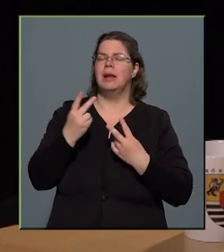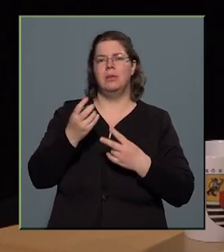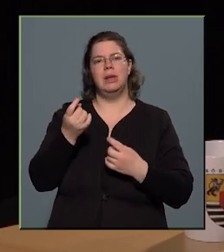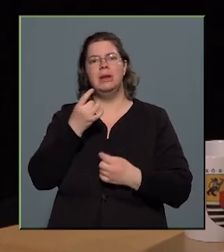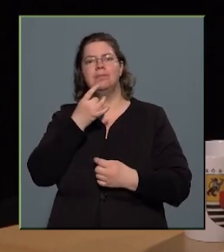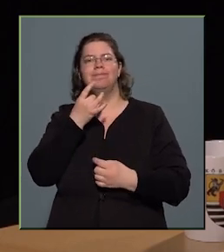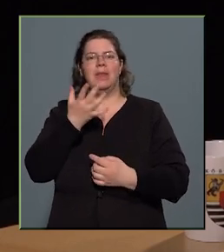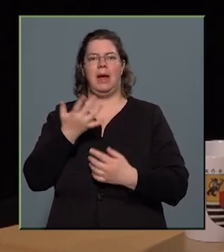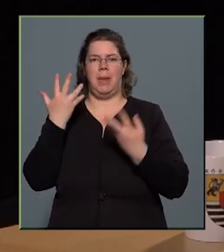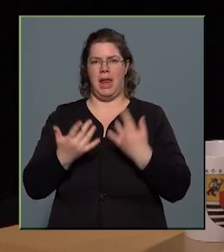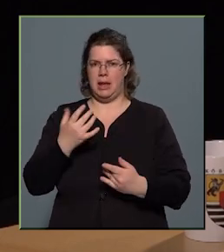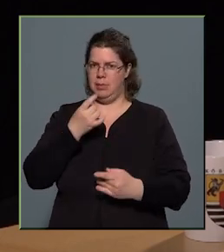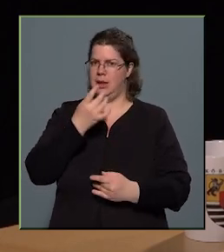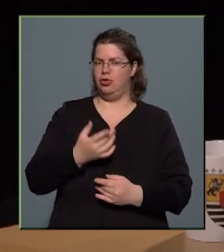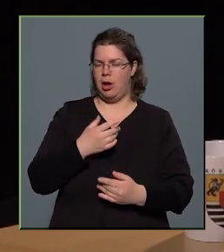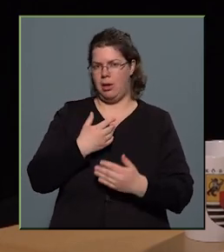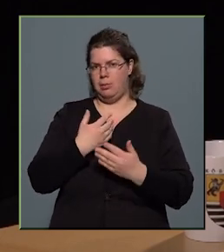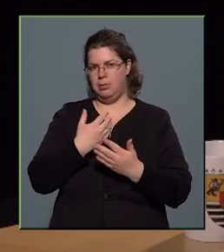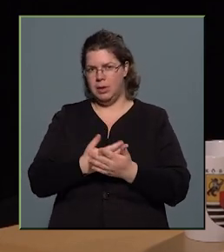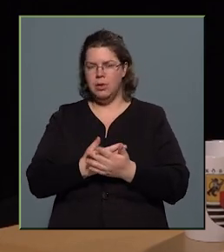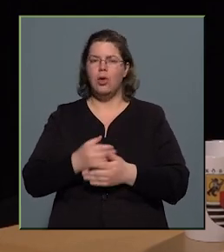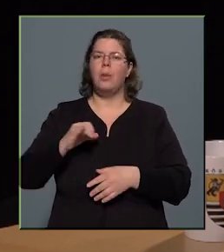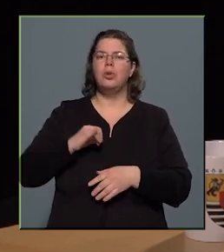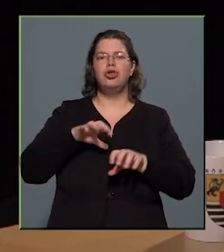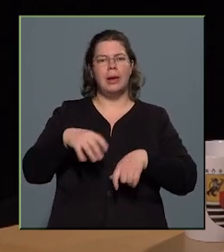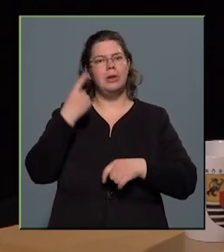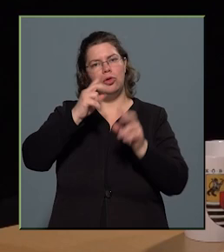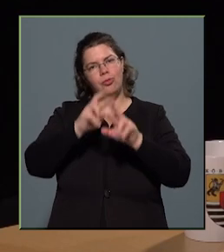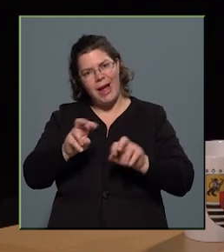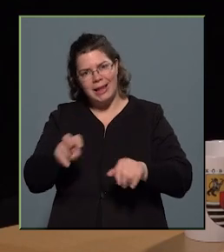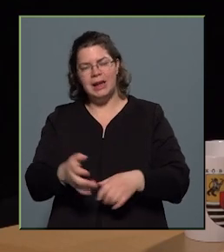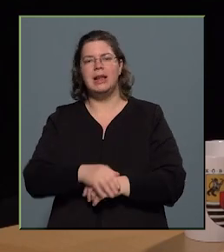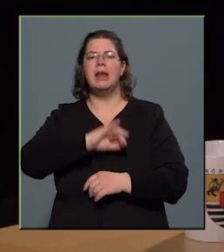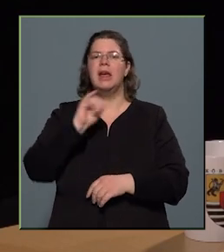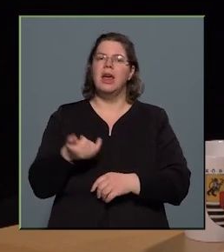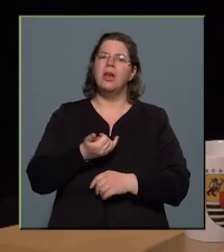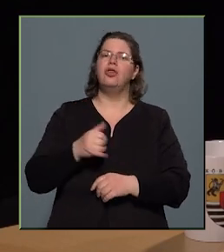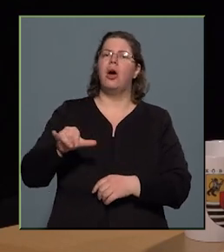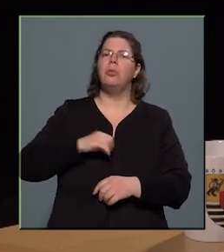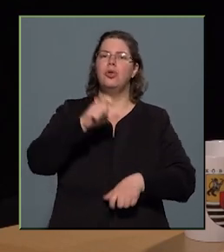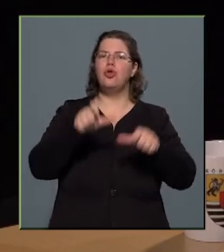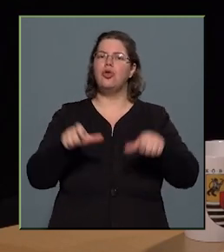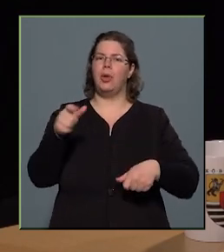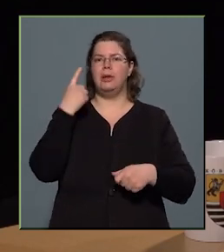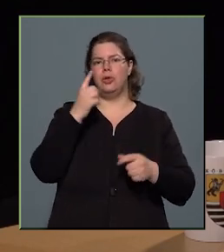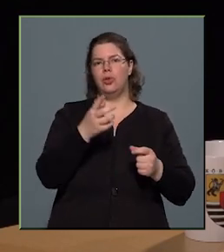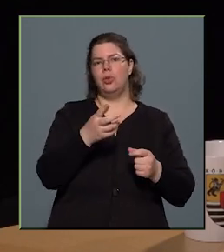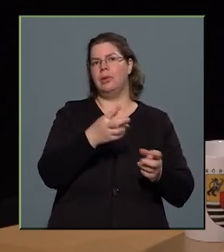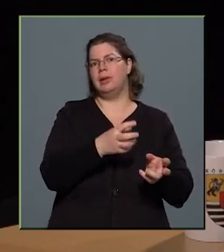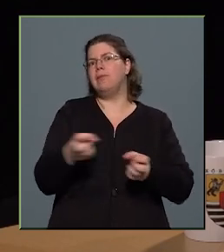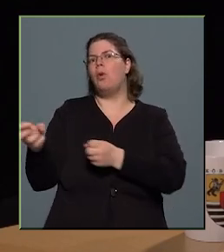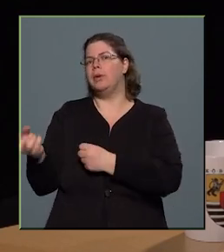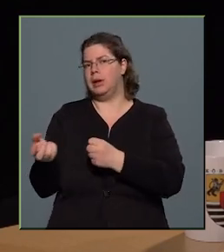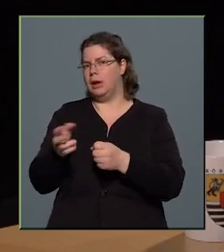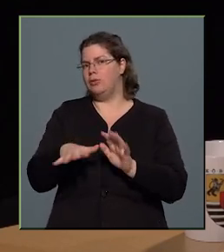bűncselekményt fel tudjunk deríteni, ezáltal ugye a bűnözőket kivonni a forgalomból, de ugyanez igaz a